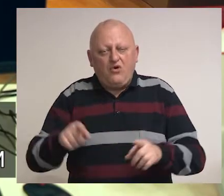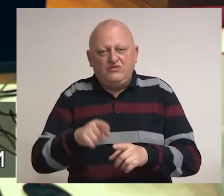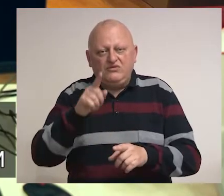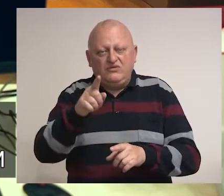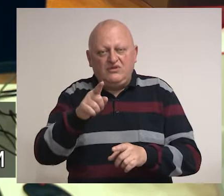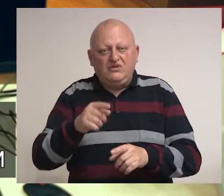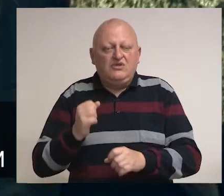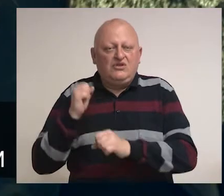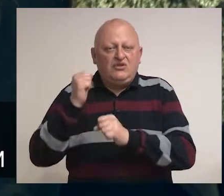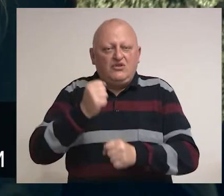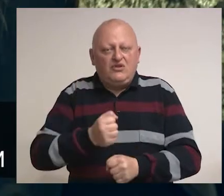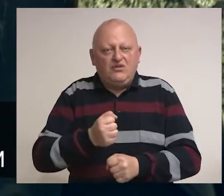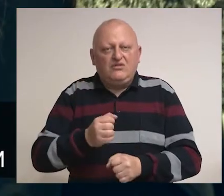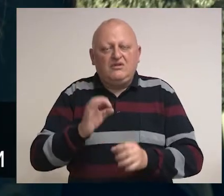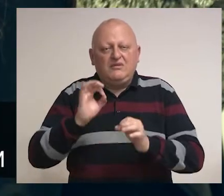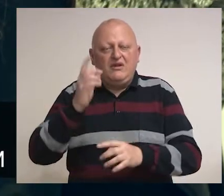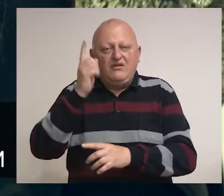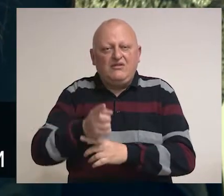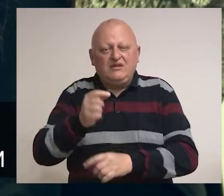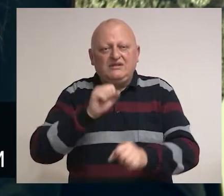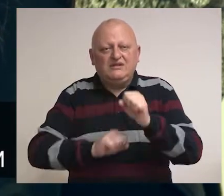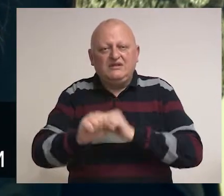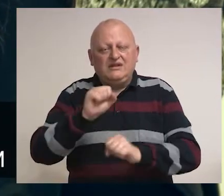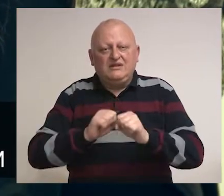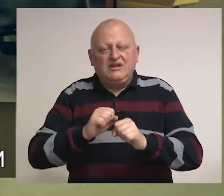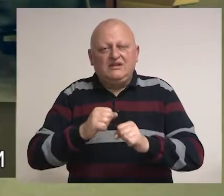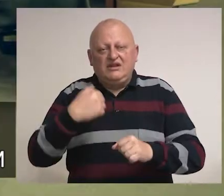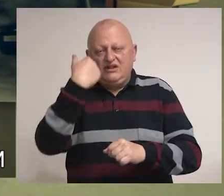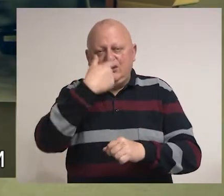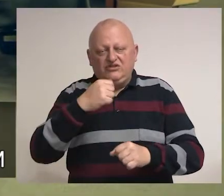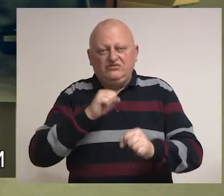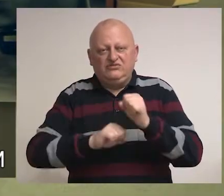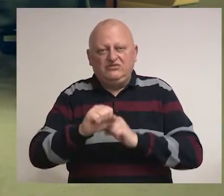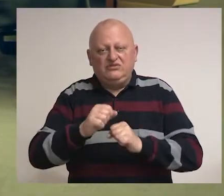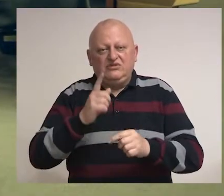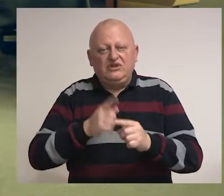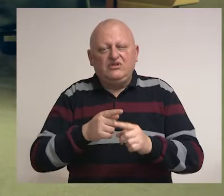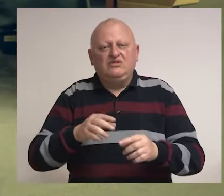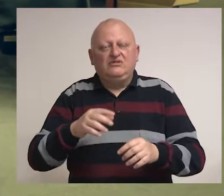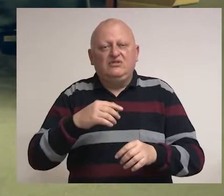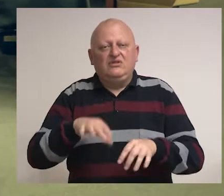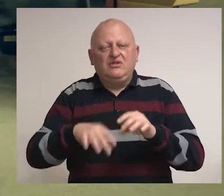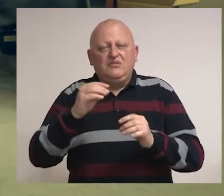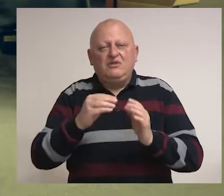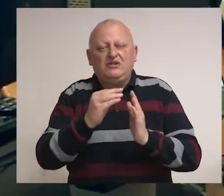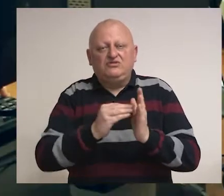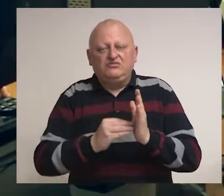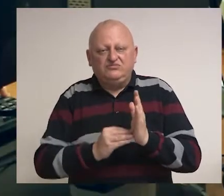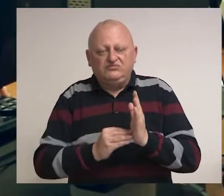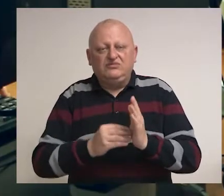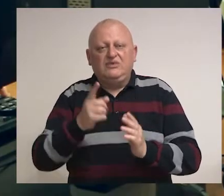smo donijeli adekvatne odluke u cilju zaštite integriteta, točnosti, ažurnosti, sredičnjeg biračkog popisa